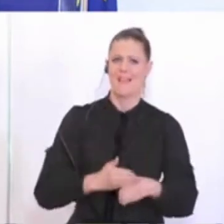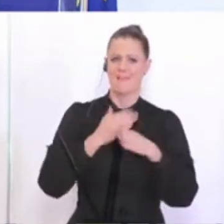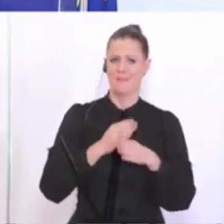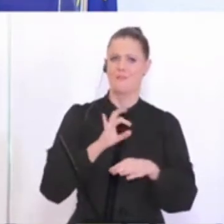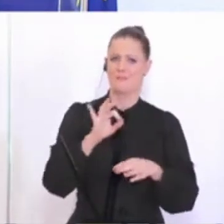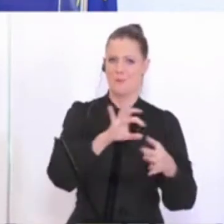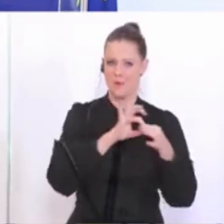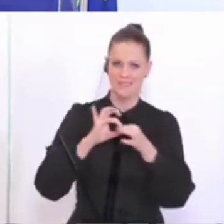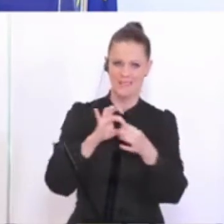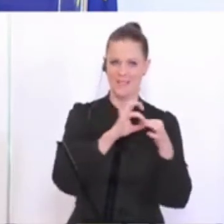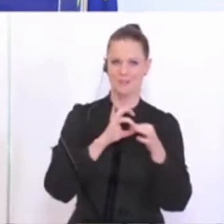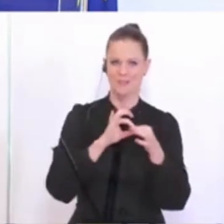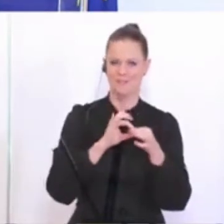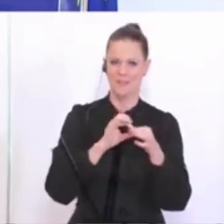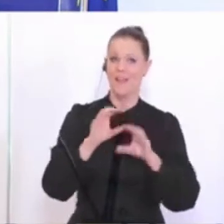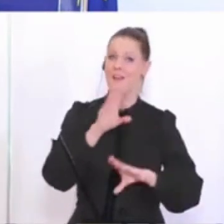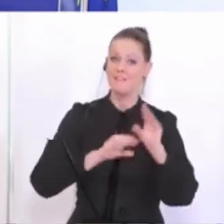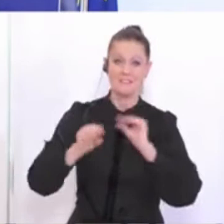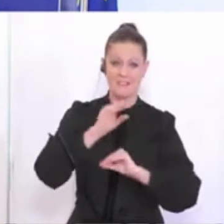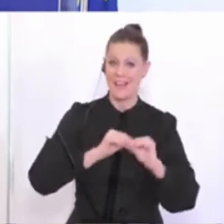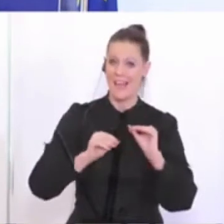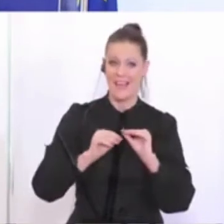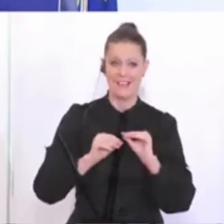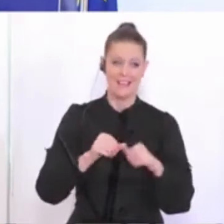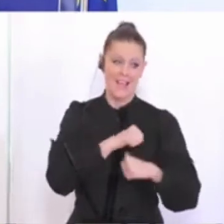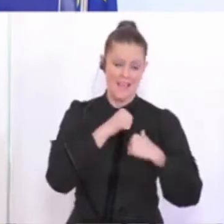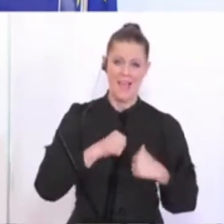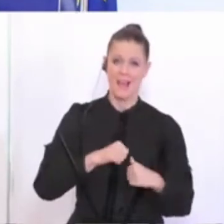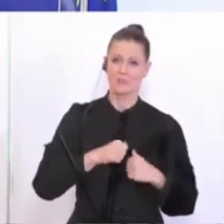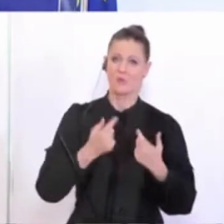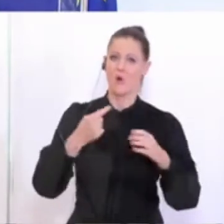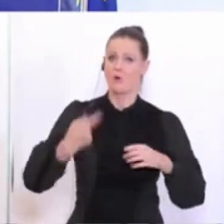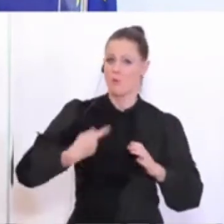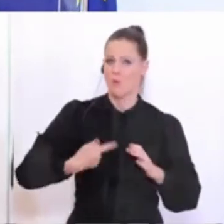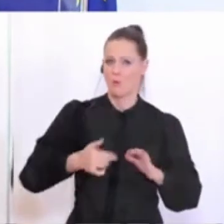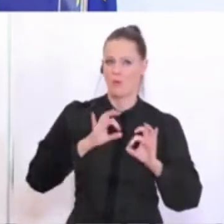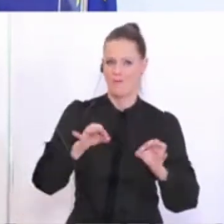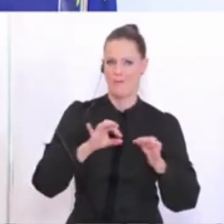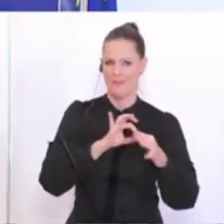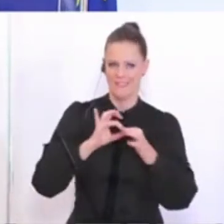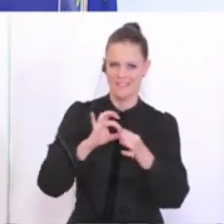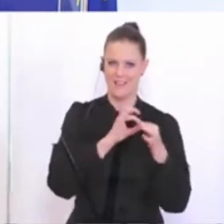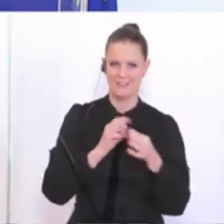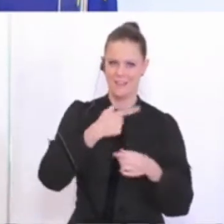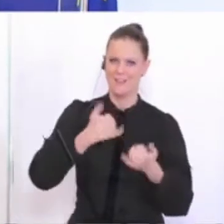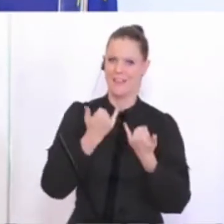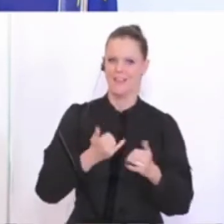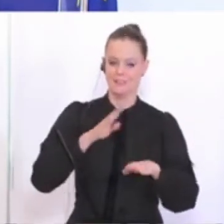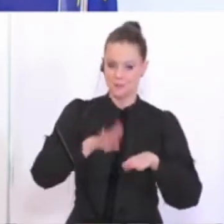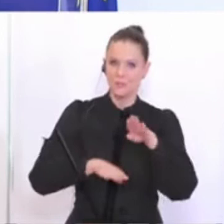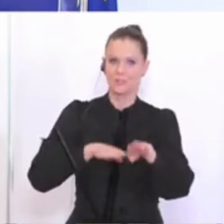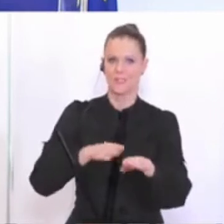Gesellschaft. Vereine sind das Herz und der Motor einer Gesellschaft. Und wir sind jetzt den nächsten Schritt gegangen, so wie wir es